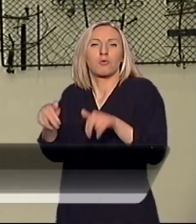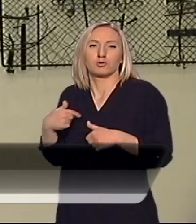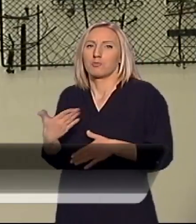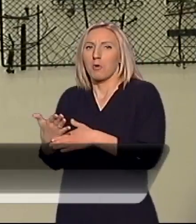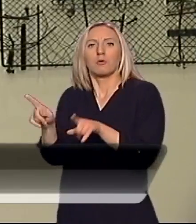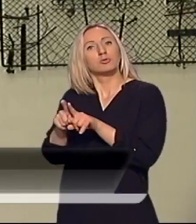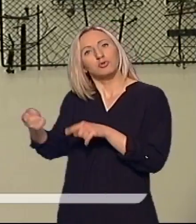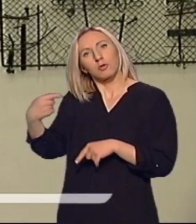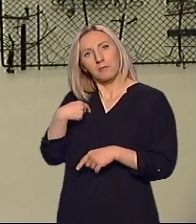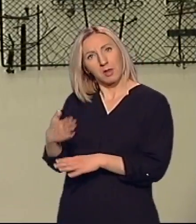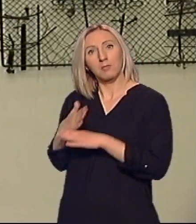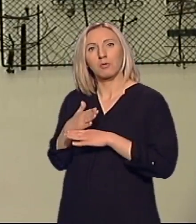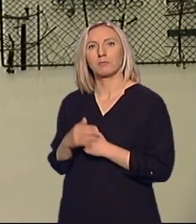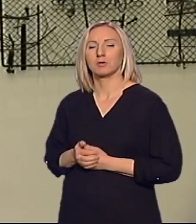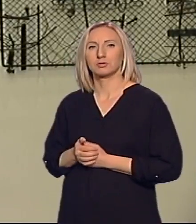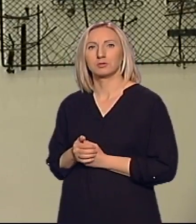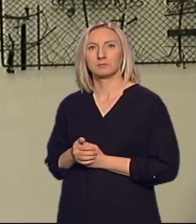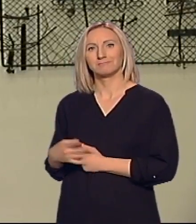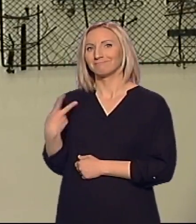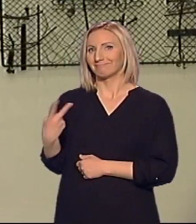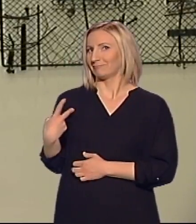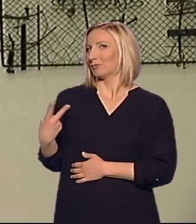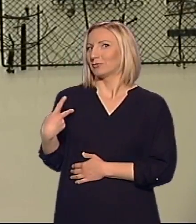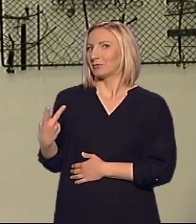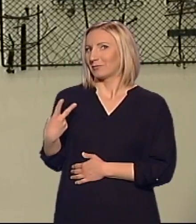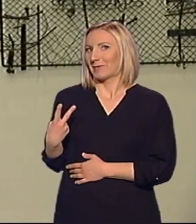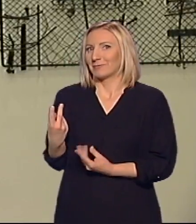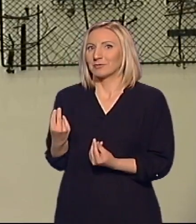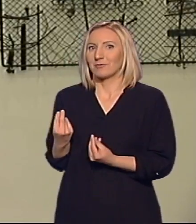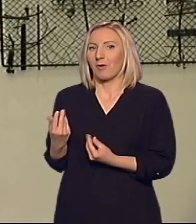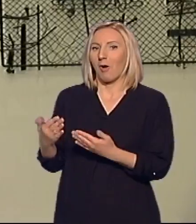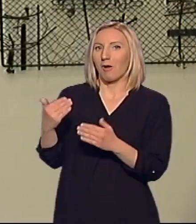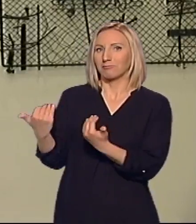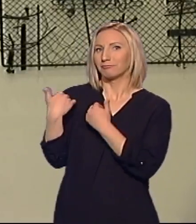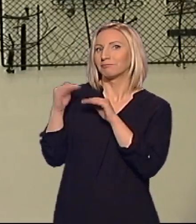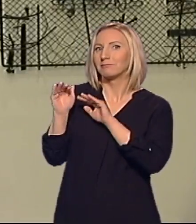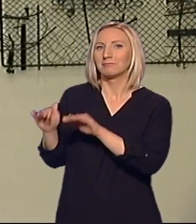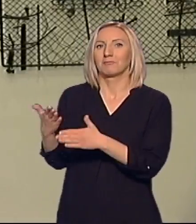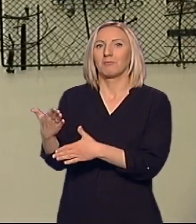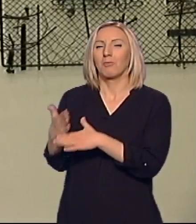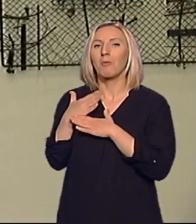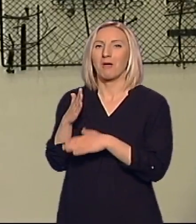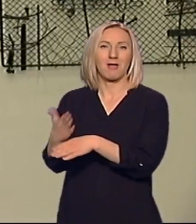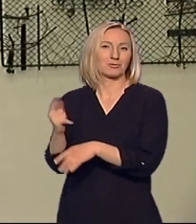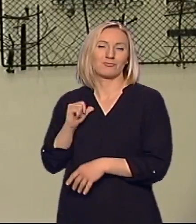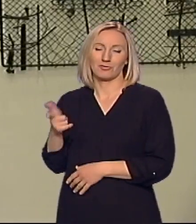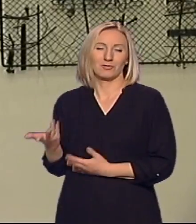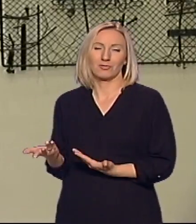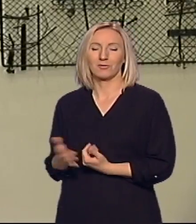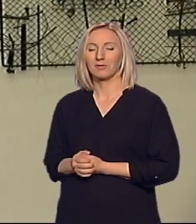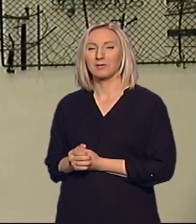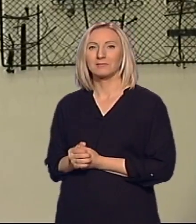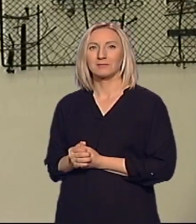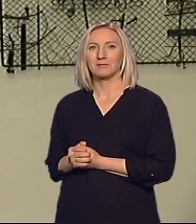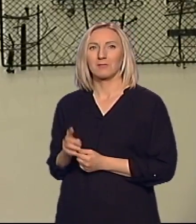da se međusobno nekako dopunjavamo, kako bi rekla, pomažemo jedna drugoj, a ovako sve